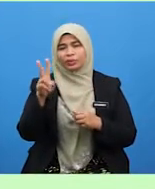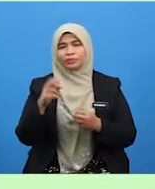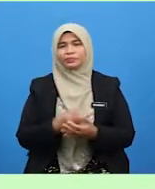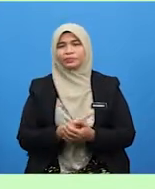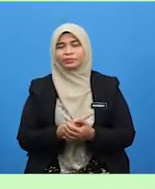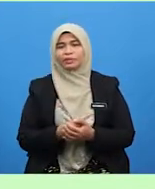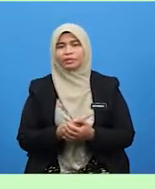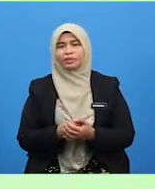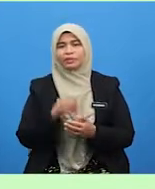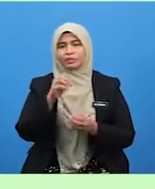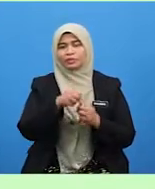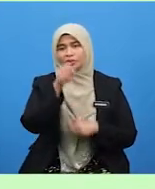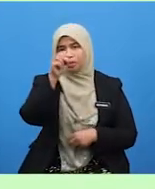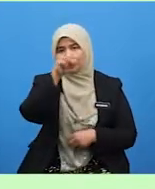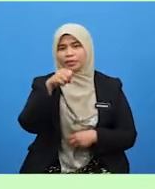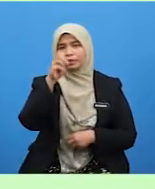Soalan empat,